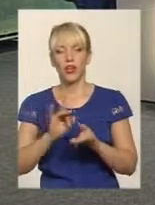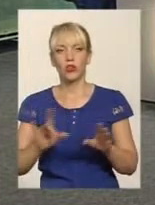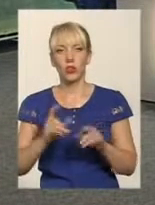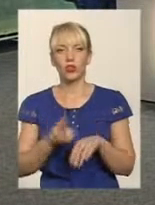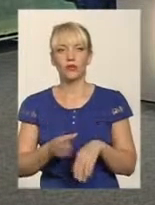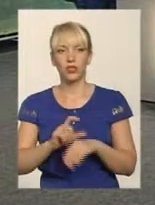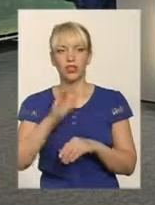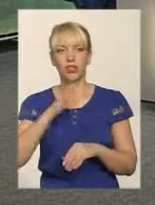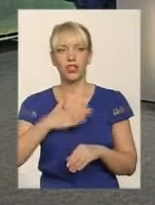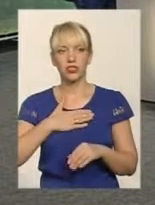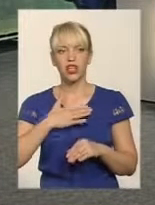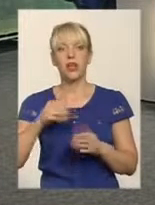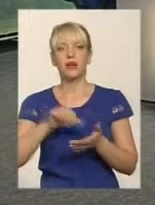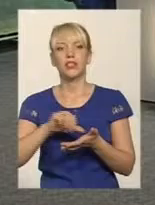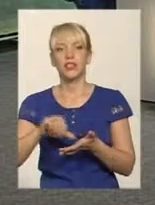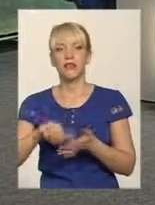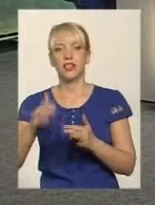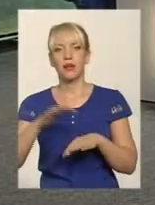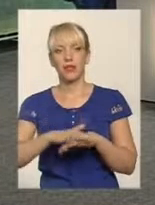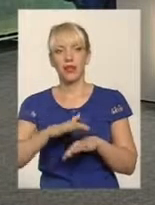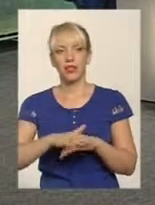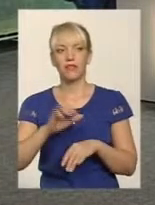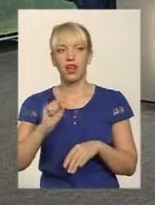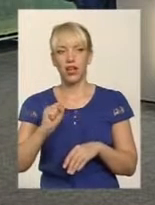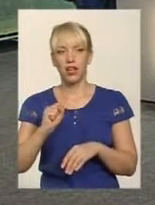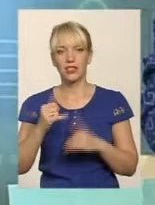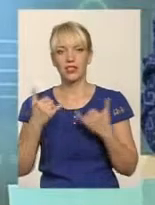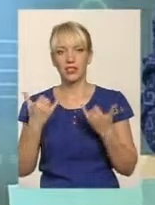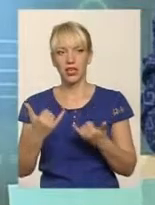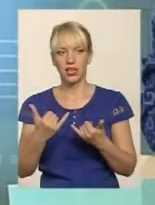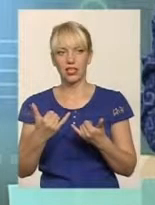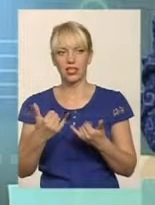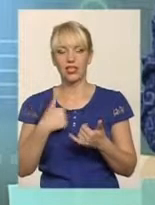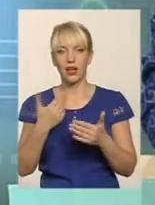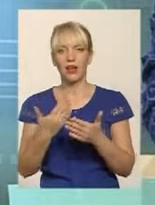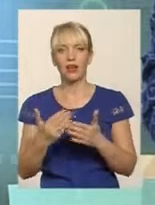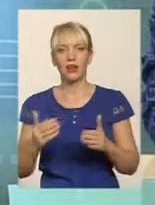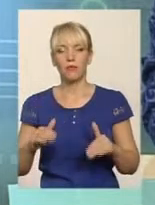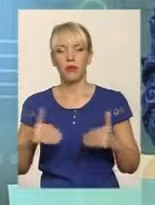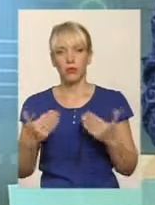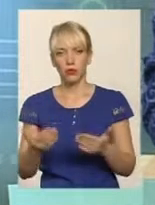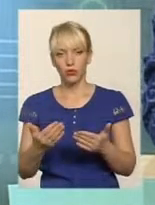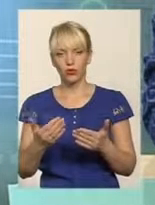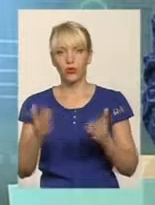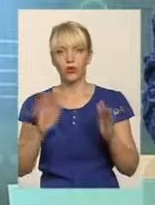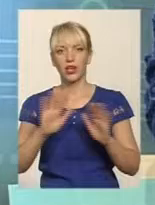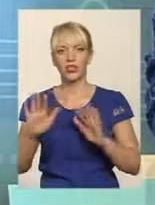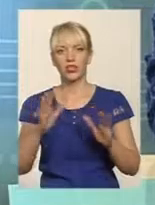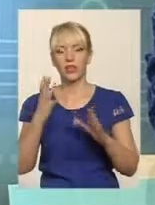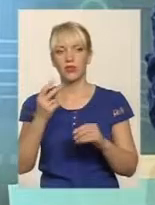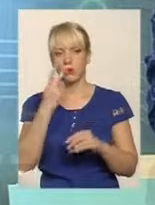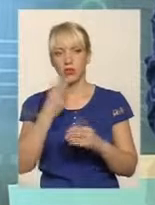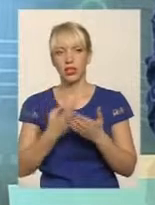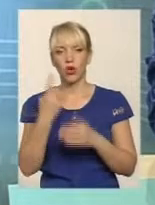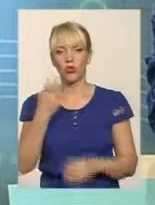наші представники банківських установ. Зараз я прошу режисерів показати ще один